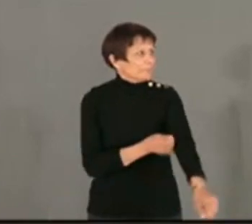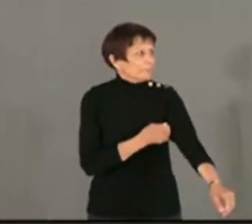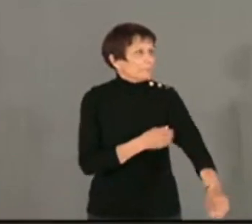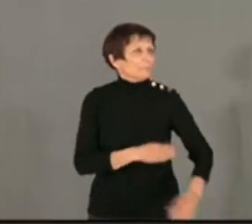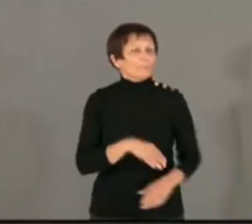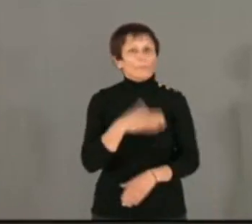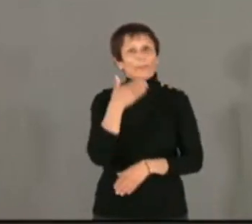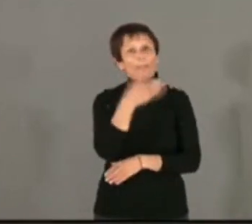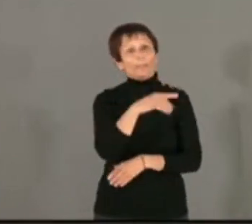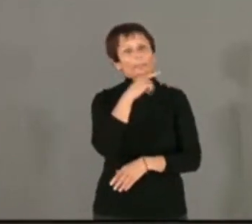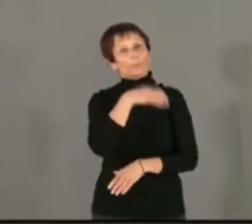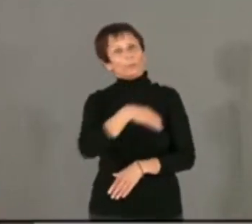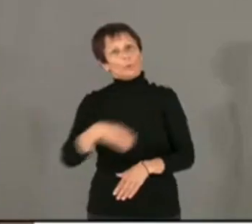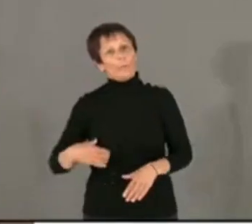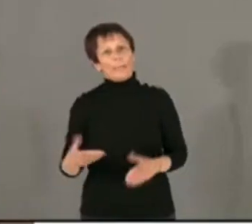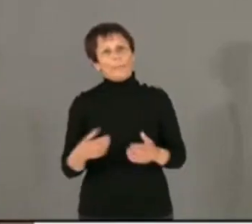Merci, Monsieur le Maire.